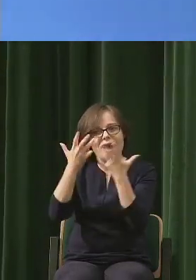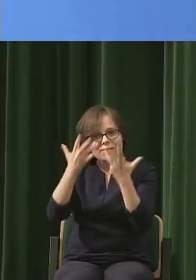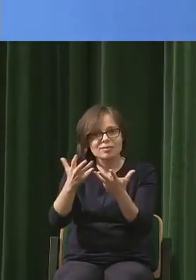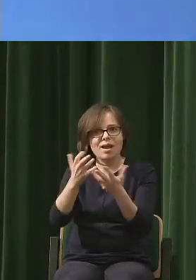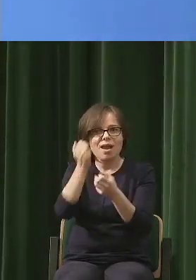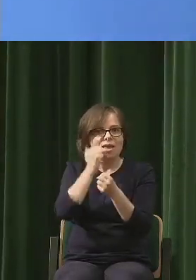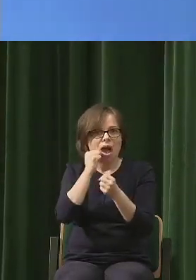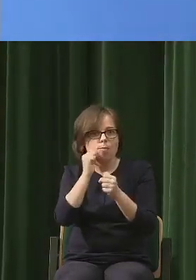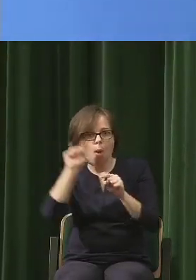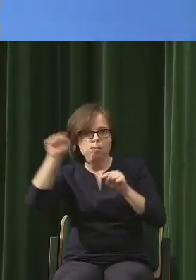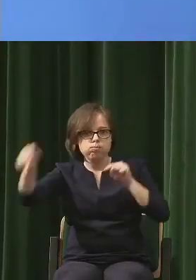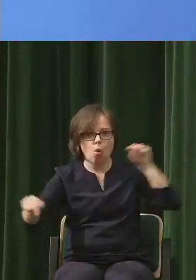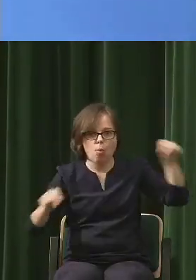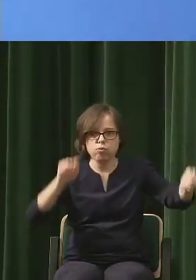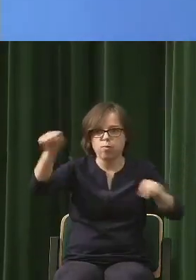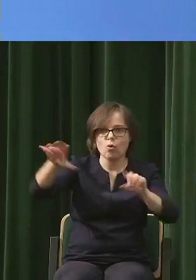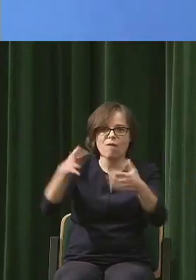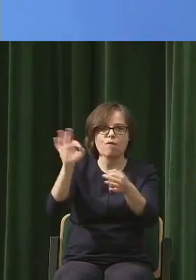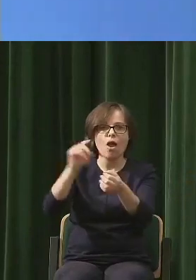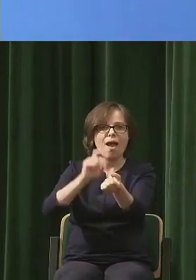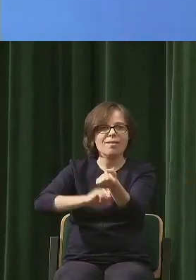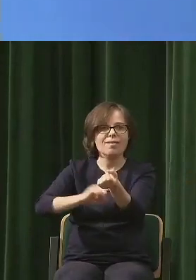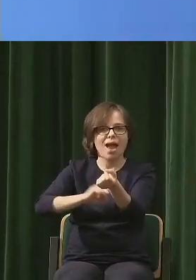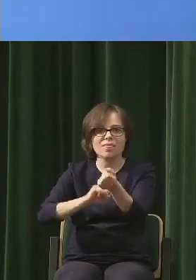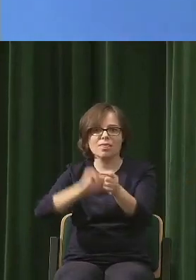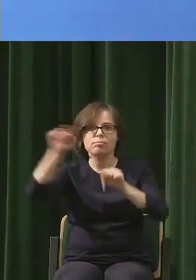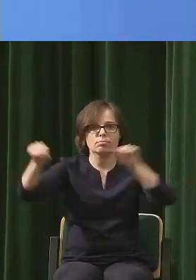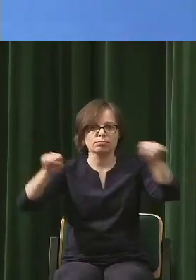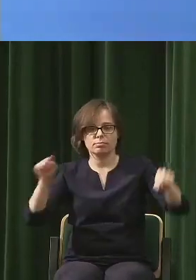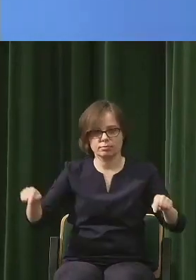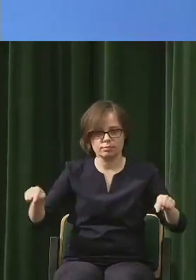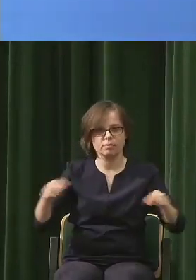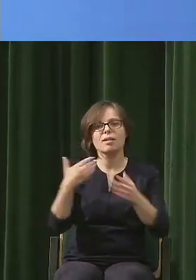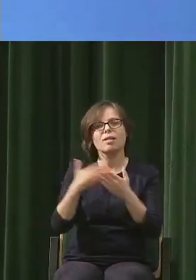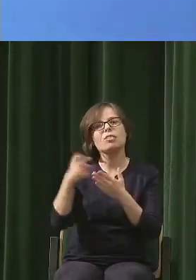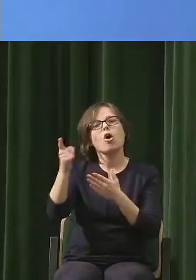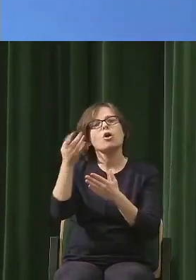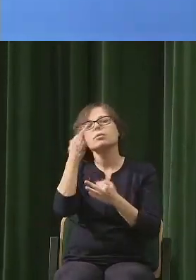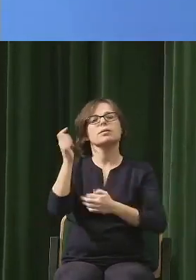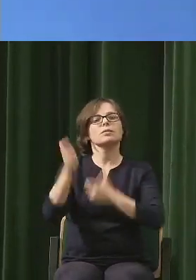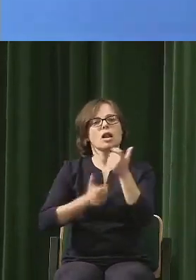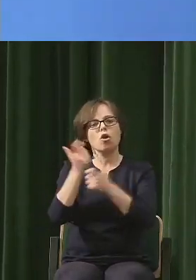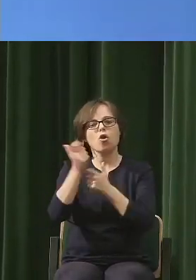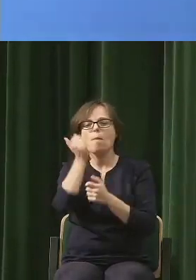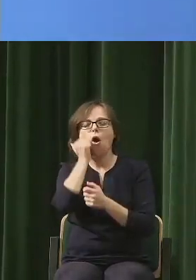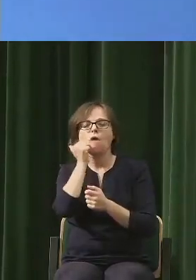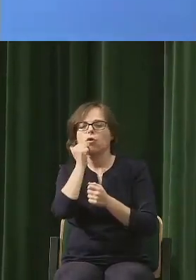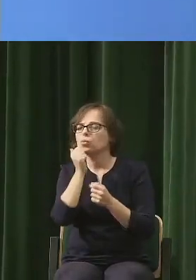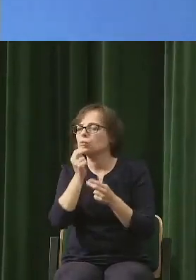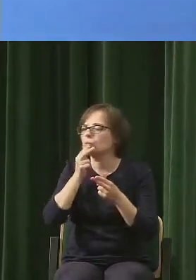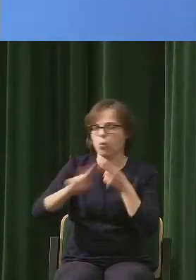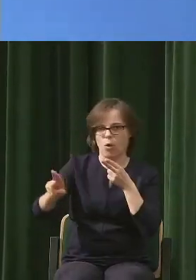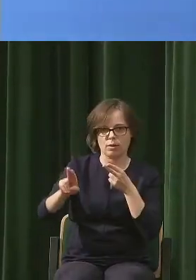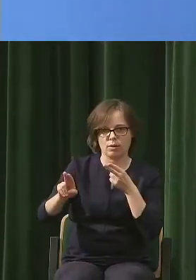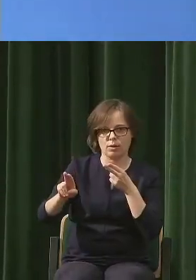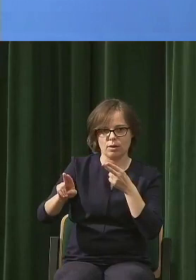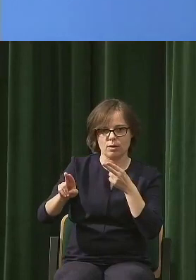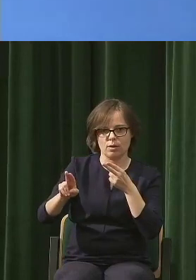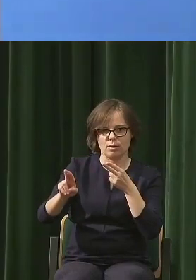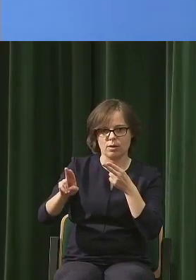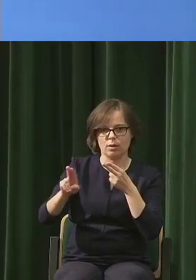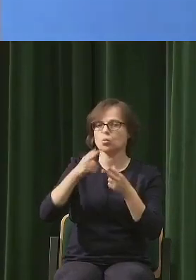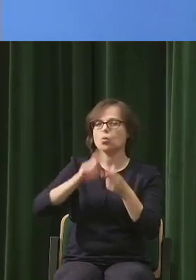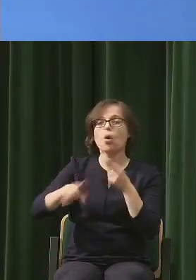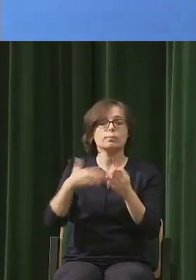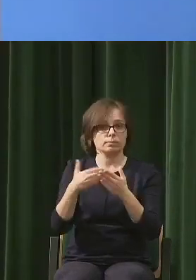najdalej. Więc te owoce będą jak najbardziej słodkie, po to, żeby teoretycznie dzikie zwierzęta, które tutaj